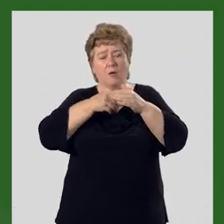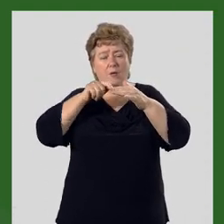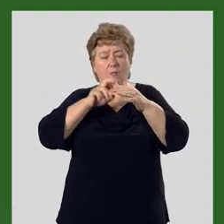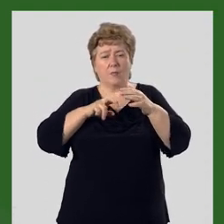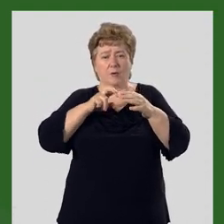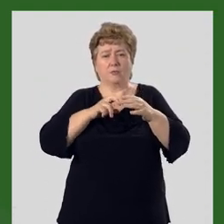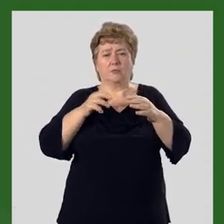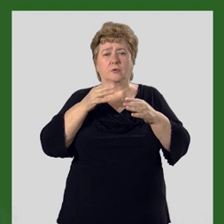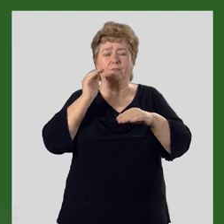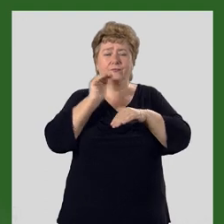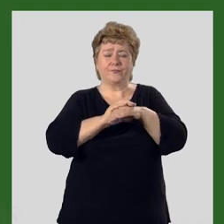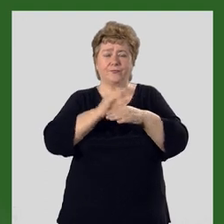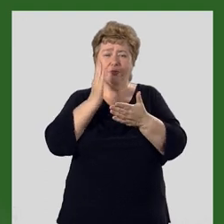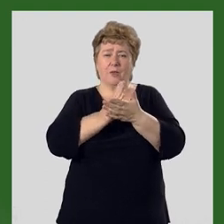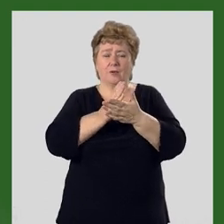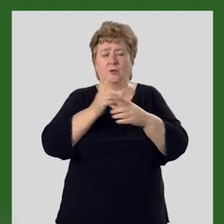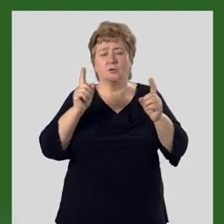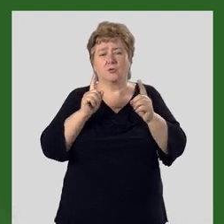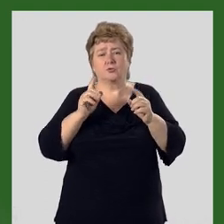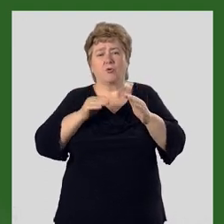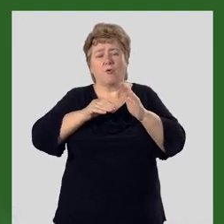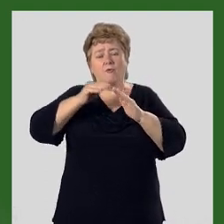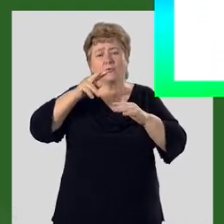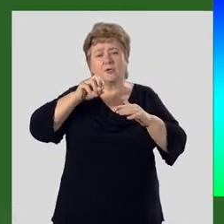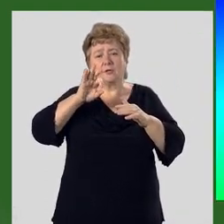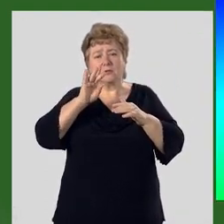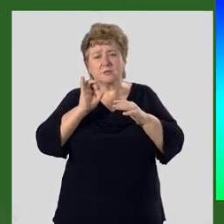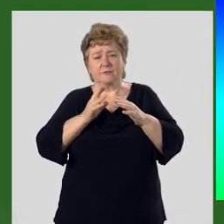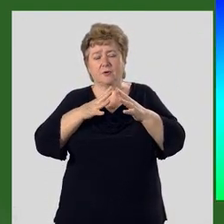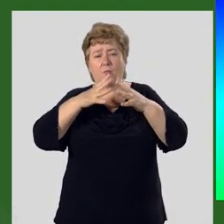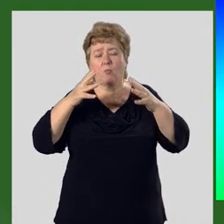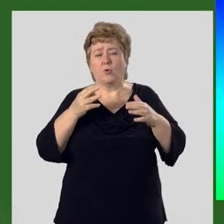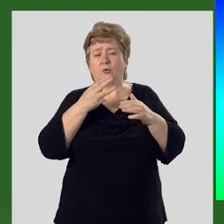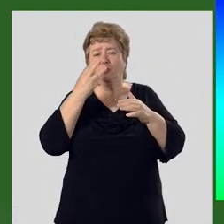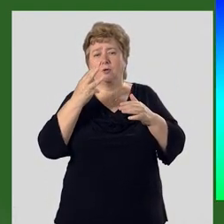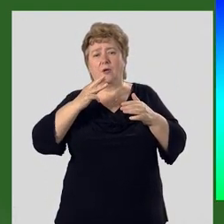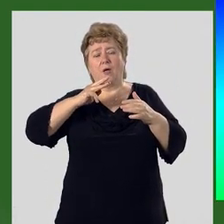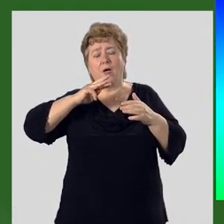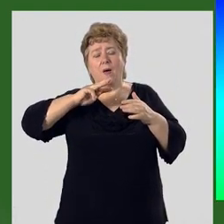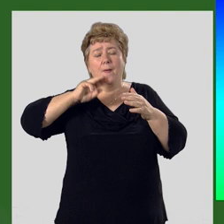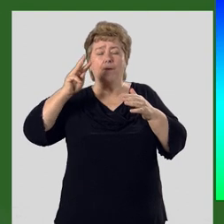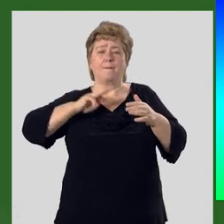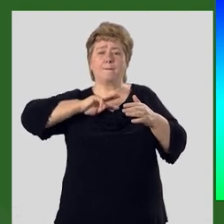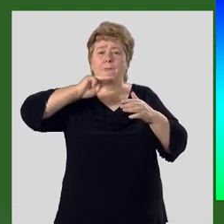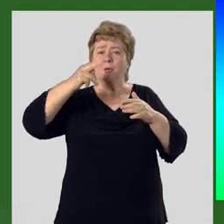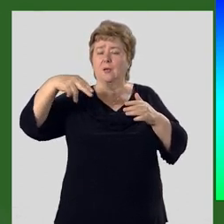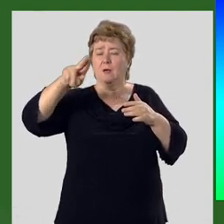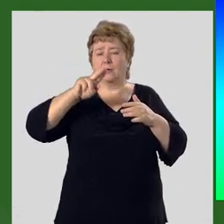свидетельствуют о том, что возраст литосферы более 3,5 миллиарда лет.